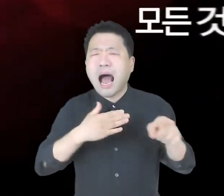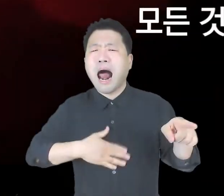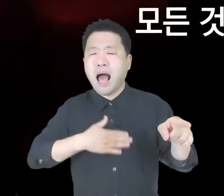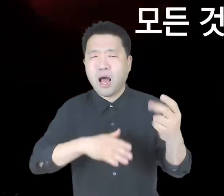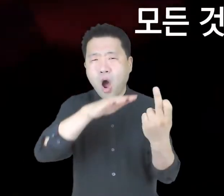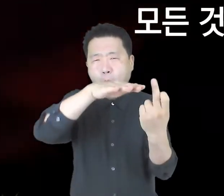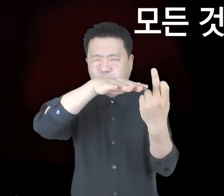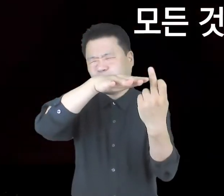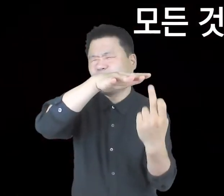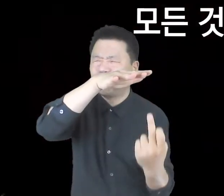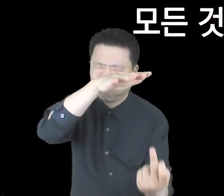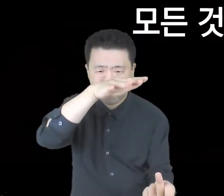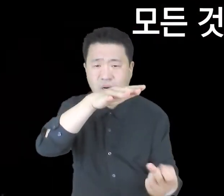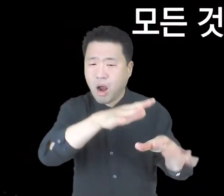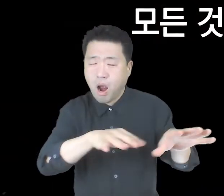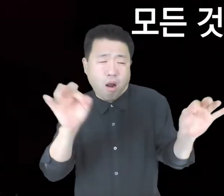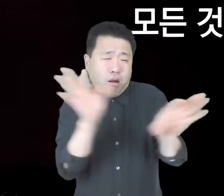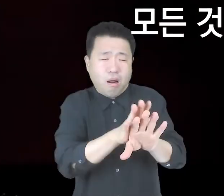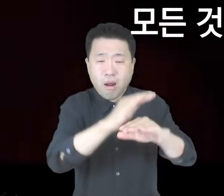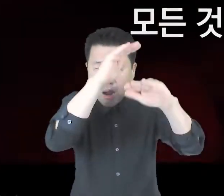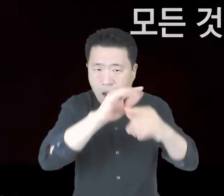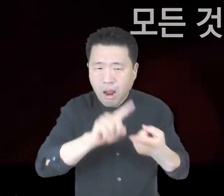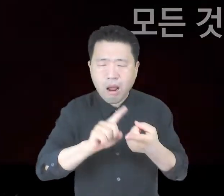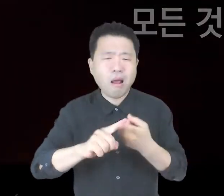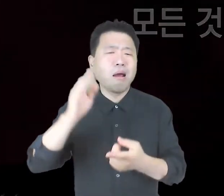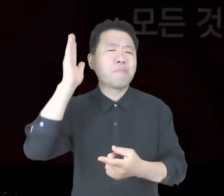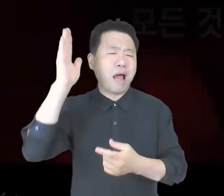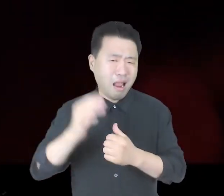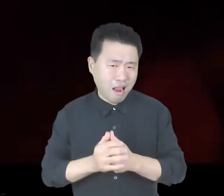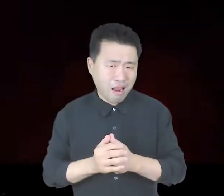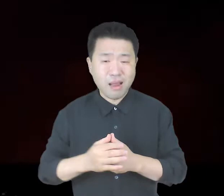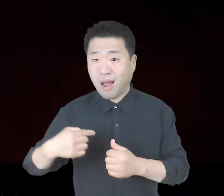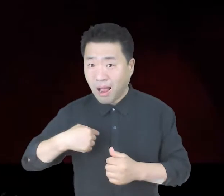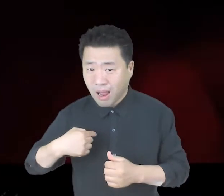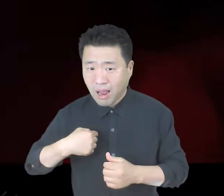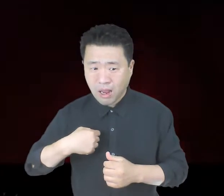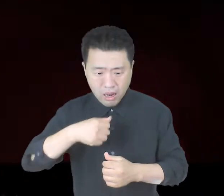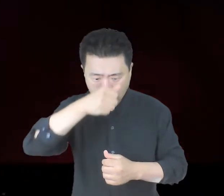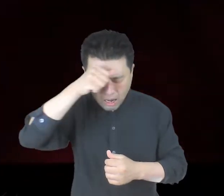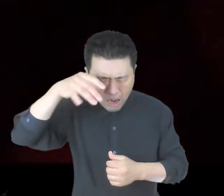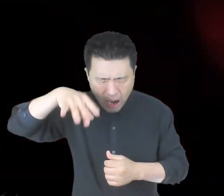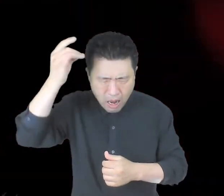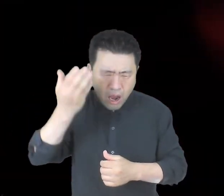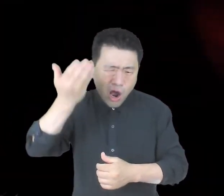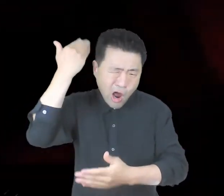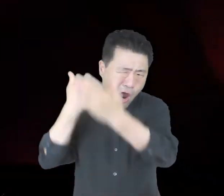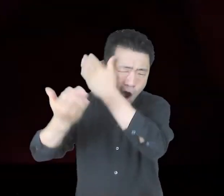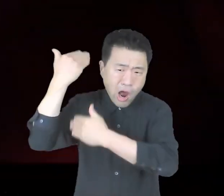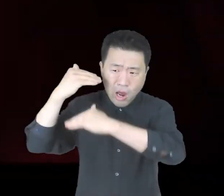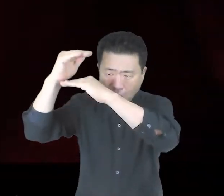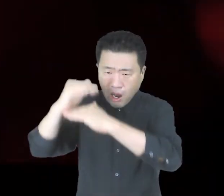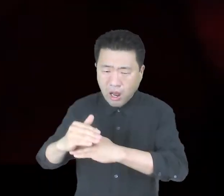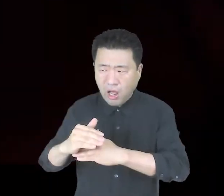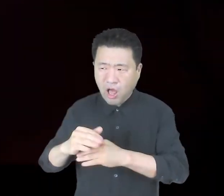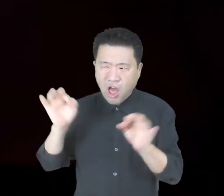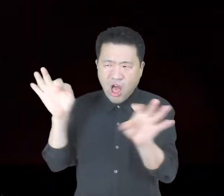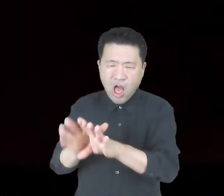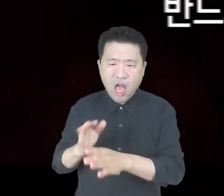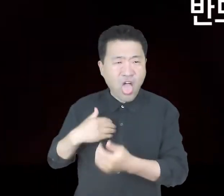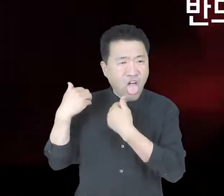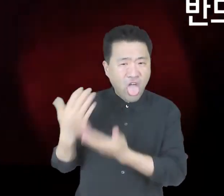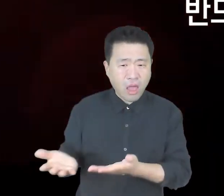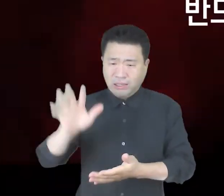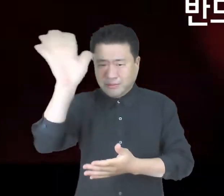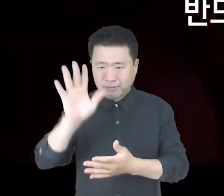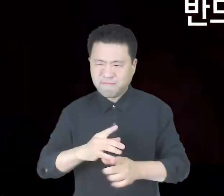섬이 바닷속에 잠기고 모든 것이 사라졌다는 이야기. 나는 내 전생이 그렇게 죽도록 놔두지 않을 거다.